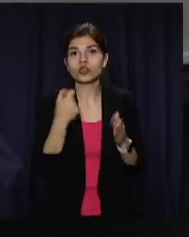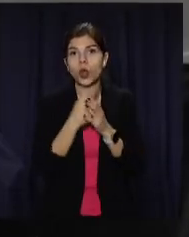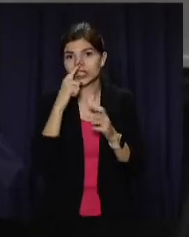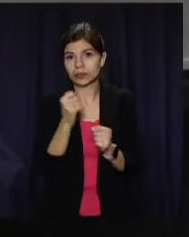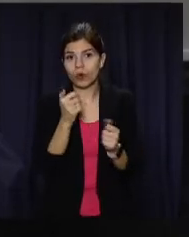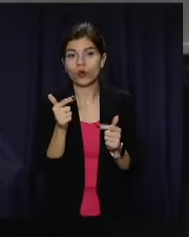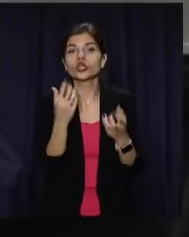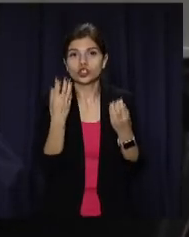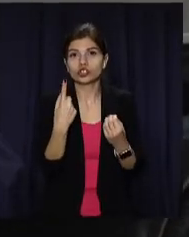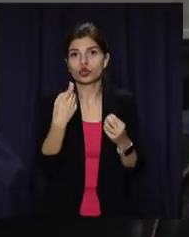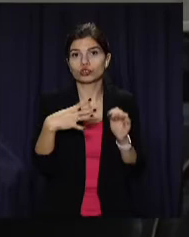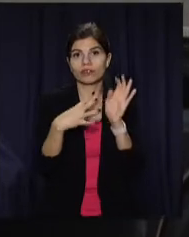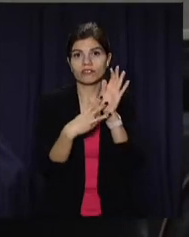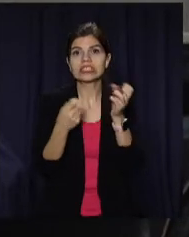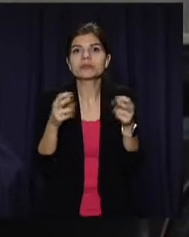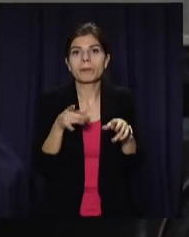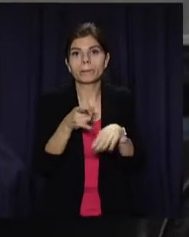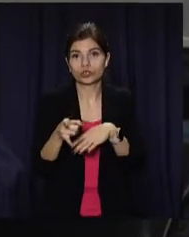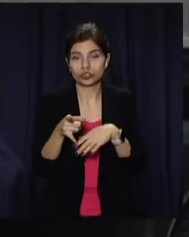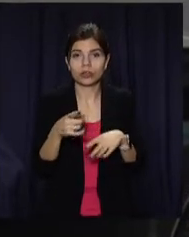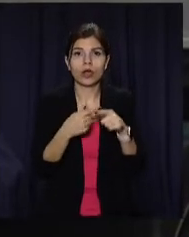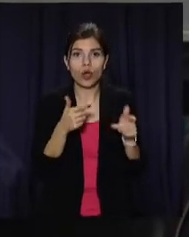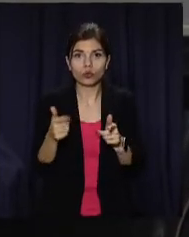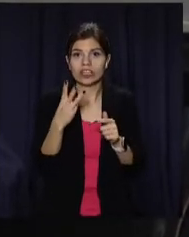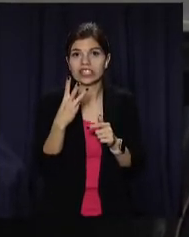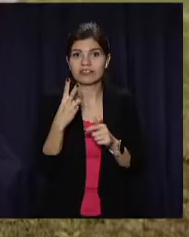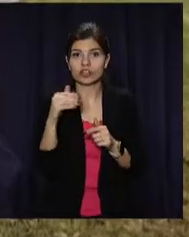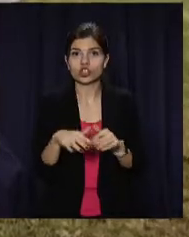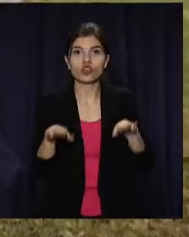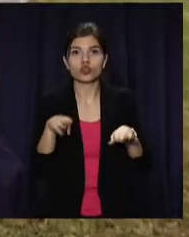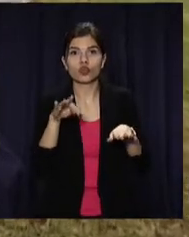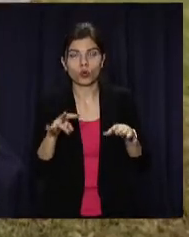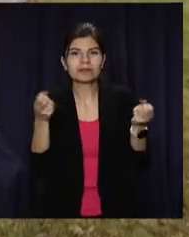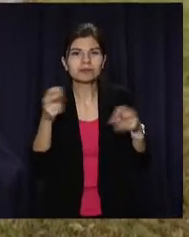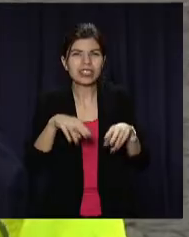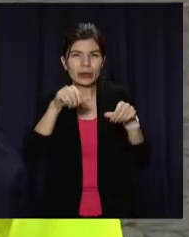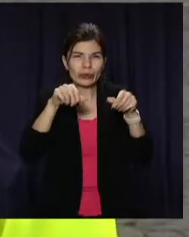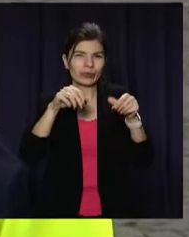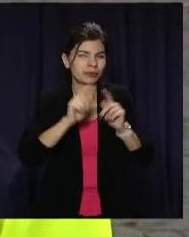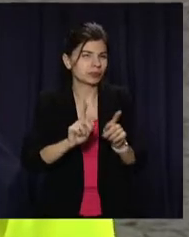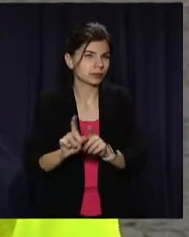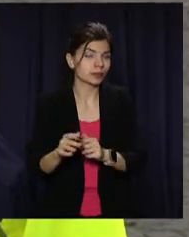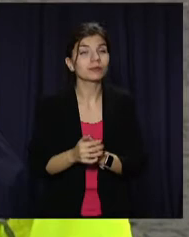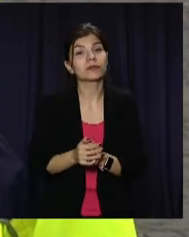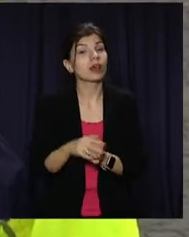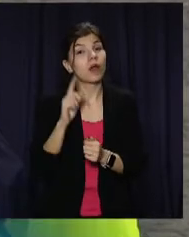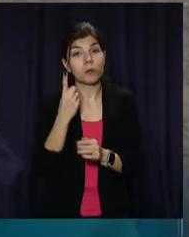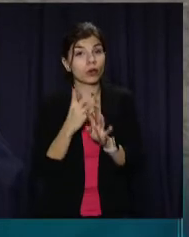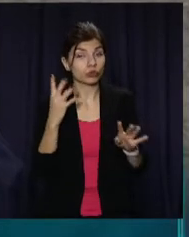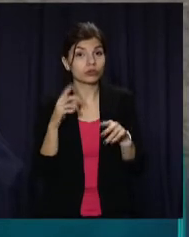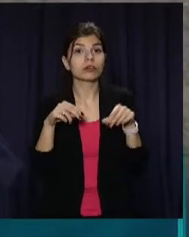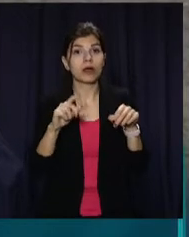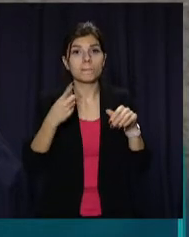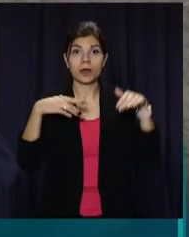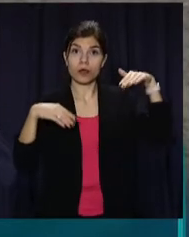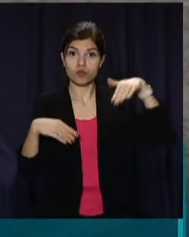підготували ще 148 спецмашин. Це заготовили 32 тисячі тонн спеціальних сумішей. В першу чергу обробляються